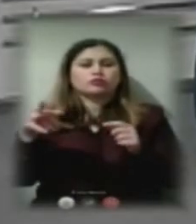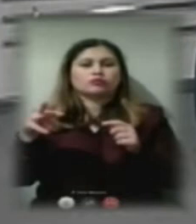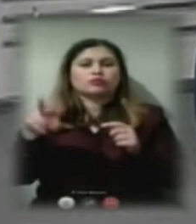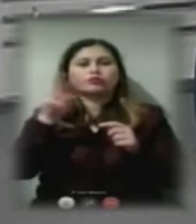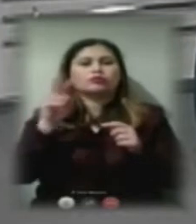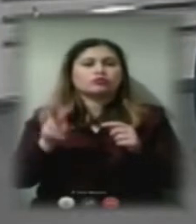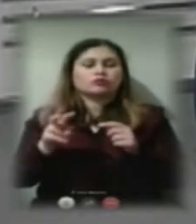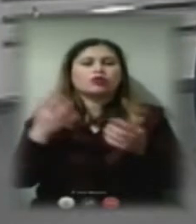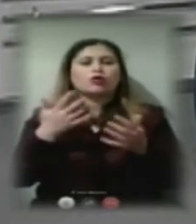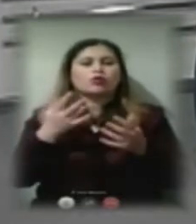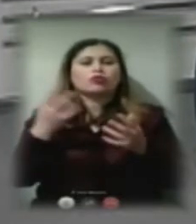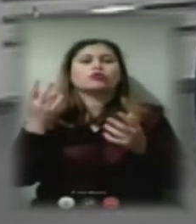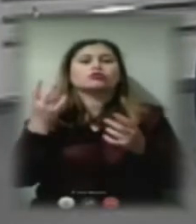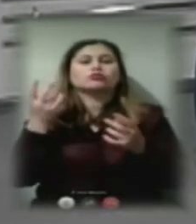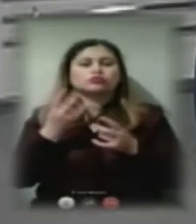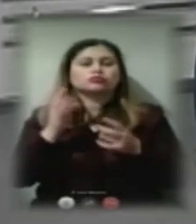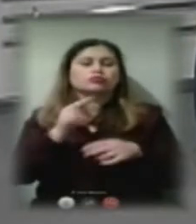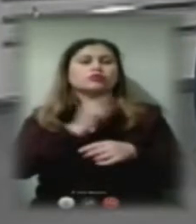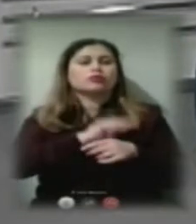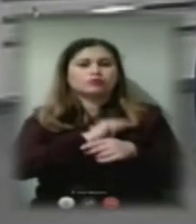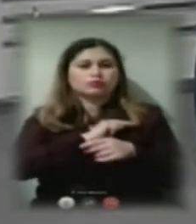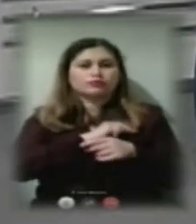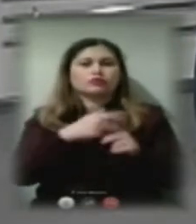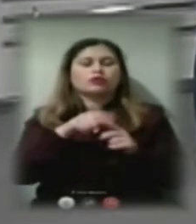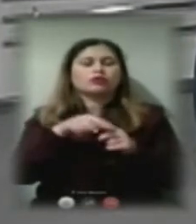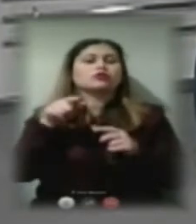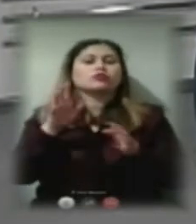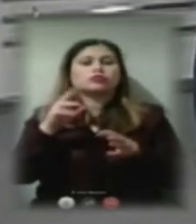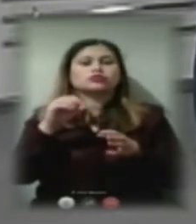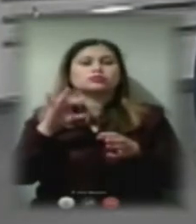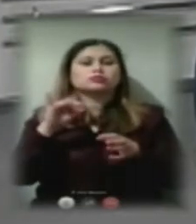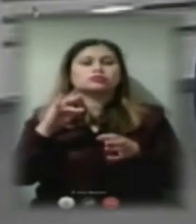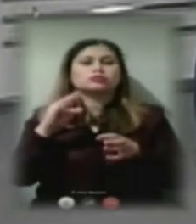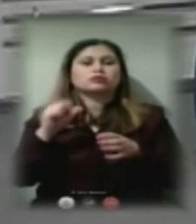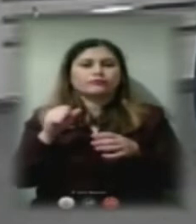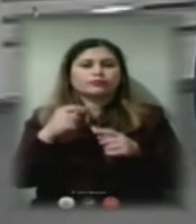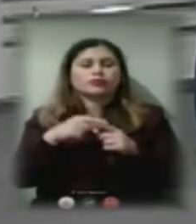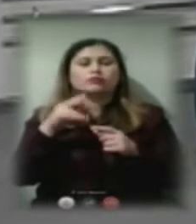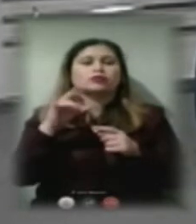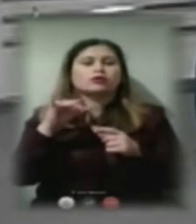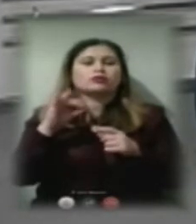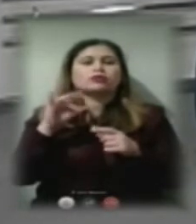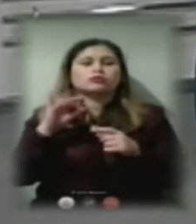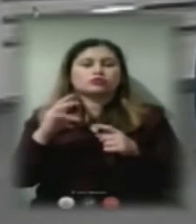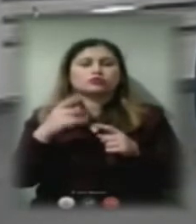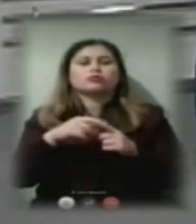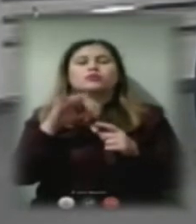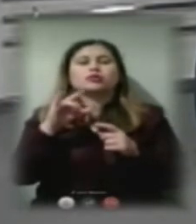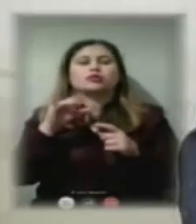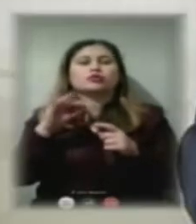потрібно буде відпрацьовувати. І це тільки частина. Це тільки частина мікрорайона. Мікрорайон Шумінський,